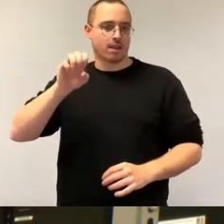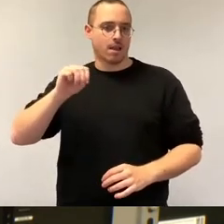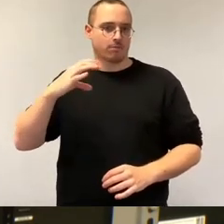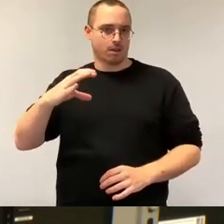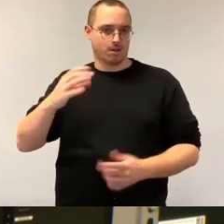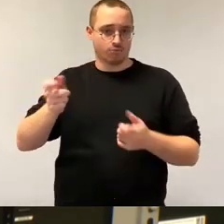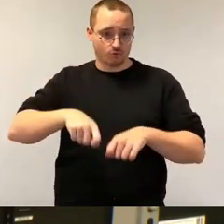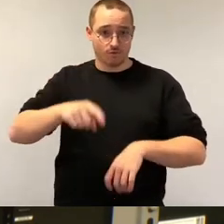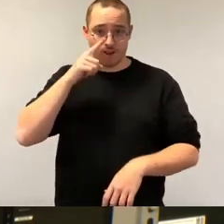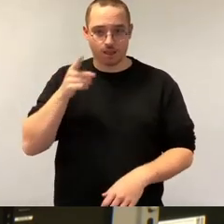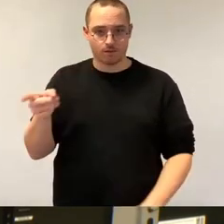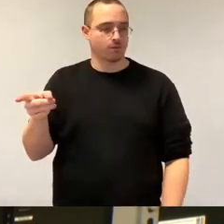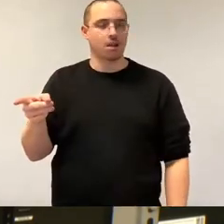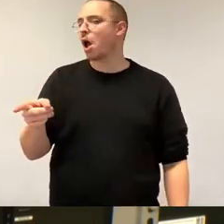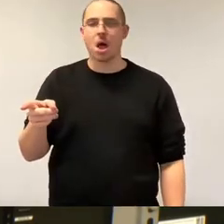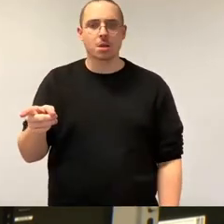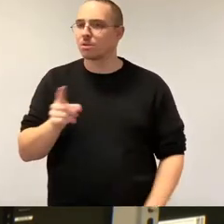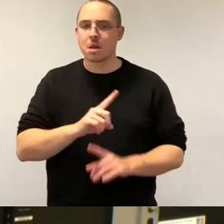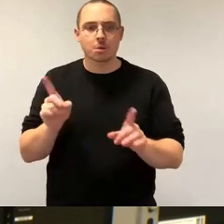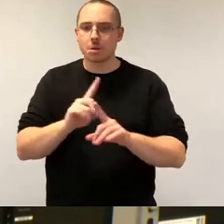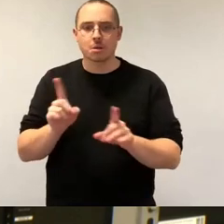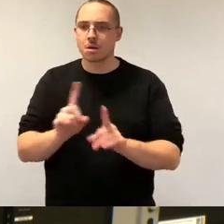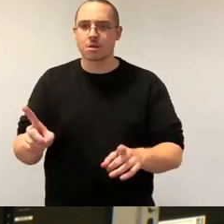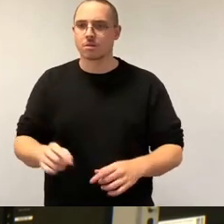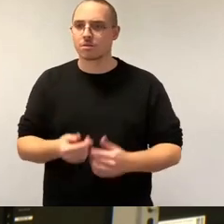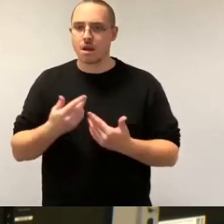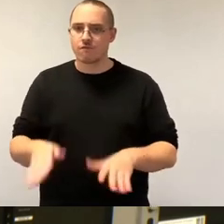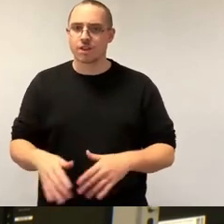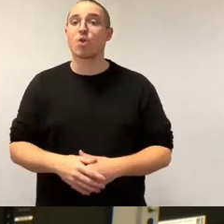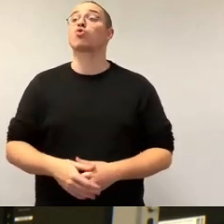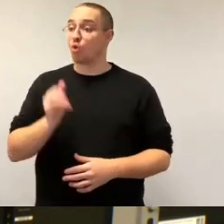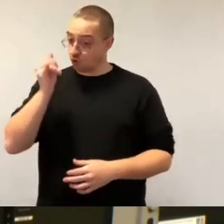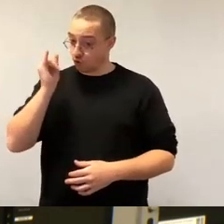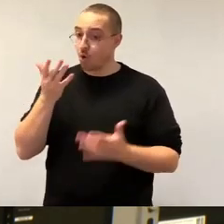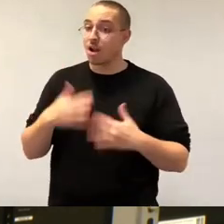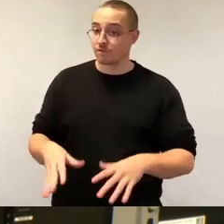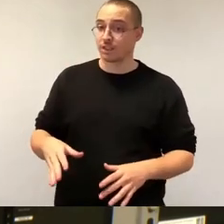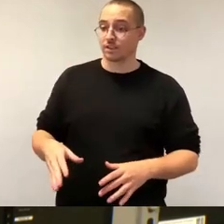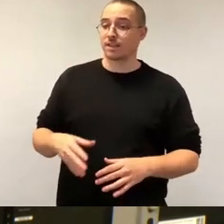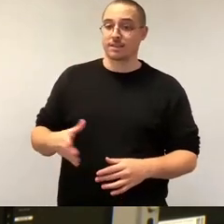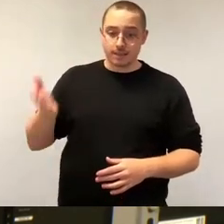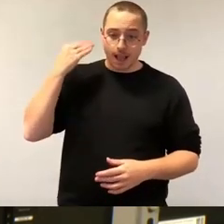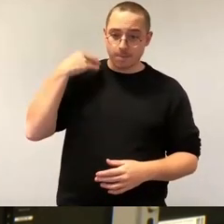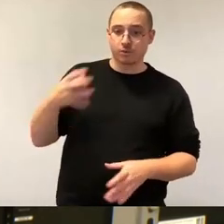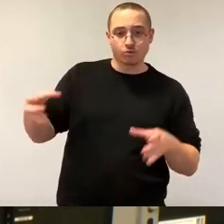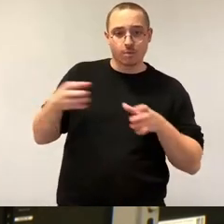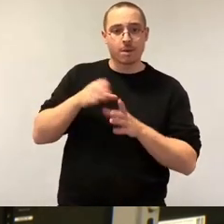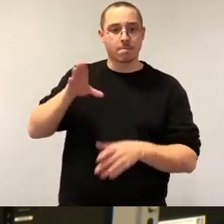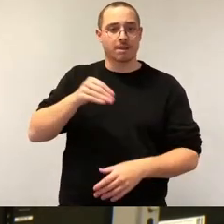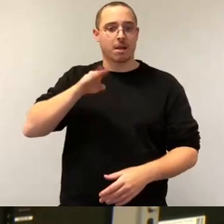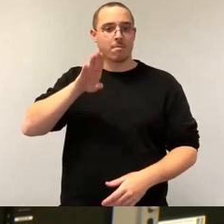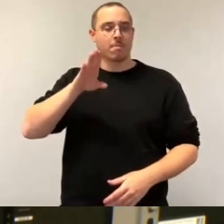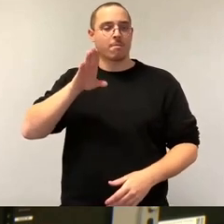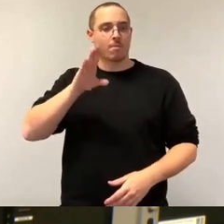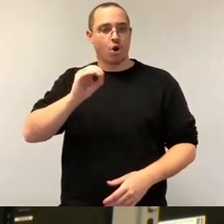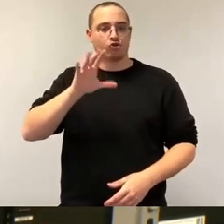Doch, wir haben das Baurecht geschaffen, zusammen mit Bosch. So, wenn ich recht informiert bin,